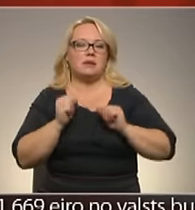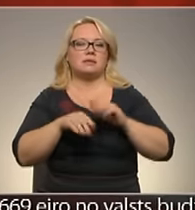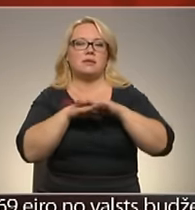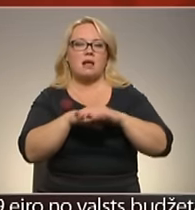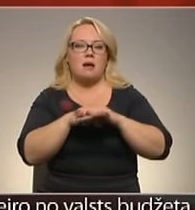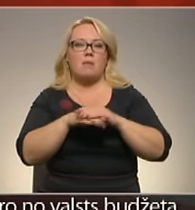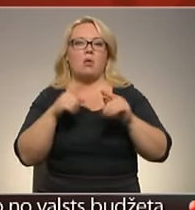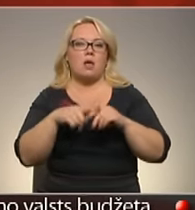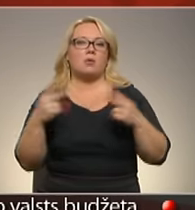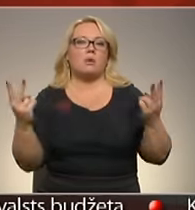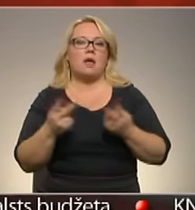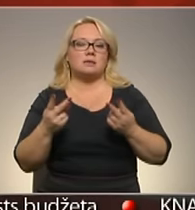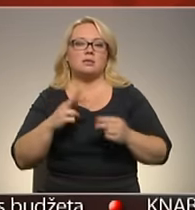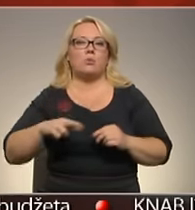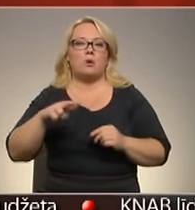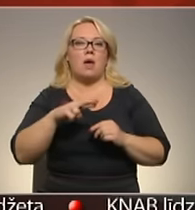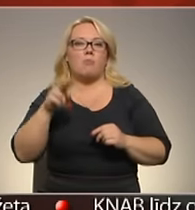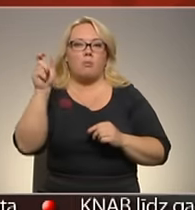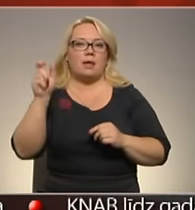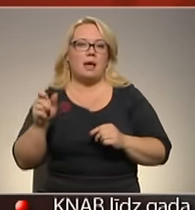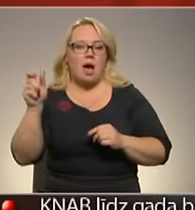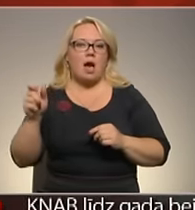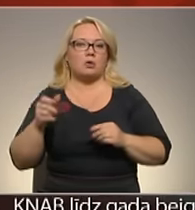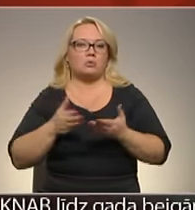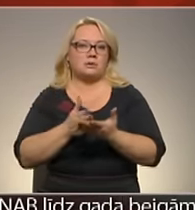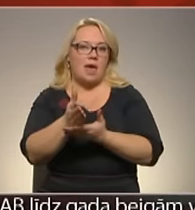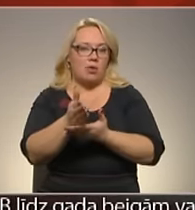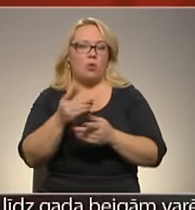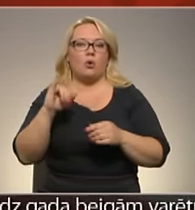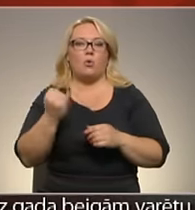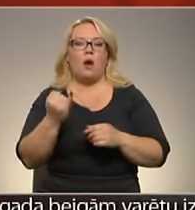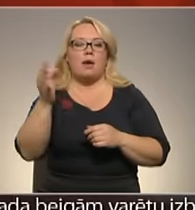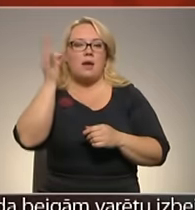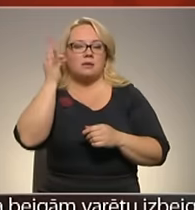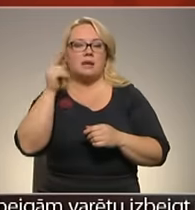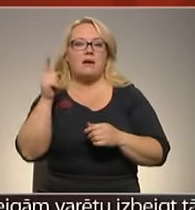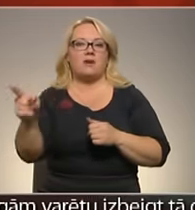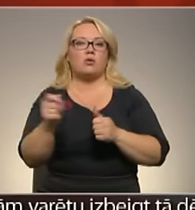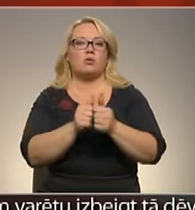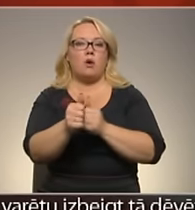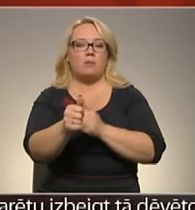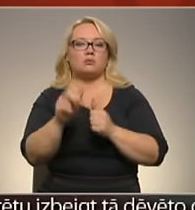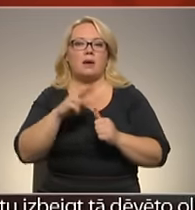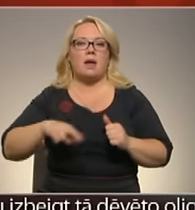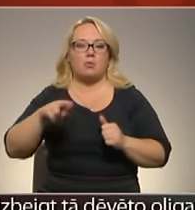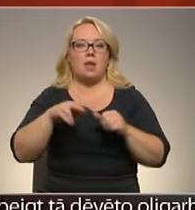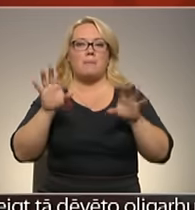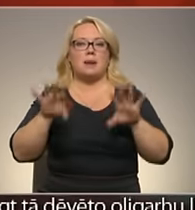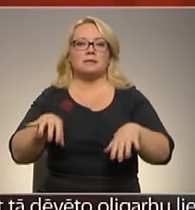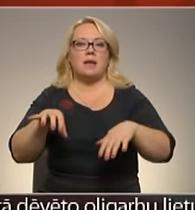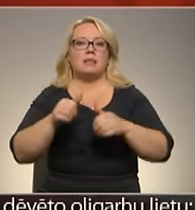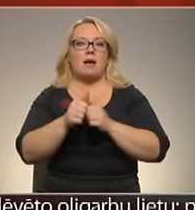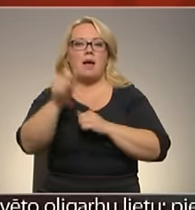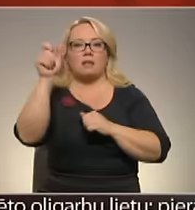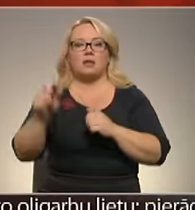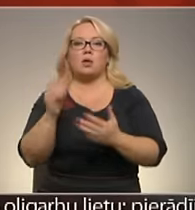klasisku republikāņu ceļu, jo tādēļ ir jāatcerās, ka arī viņa nominēšana pār republikāņu prezidentu kandidātu